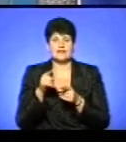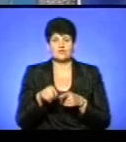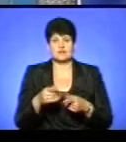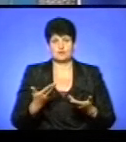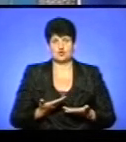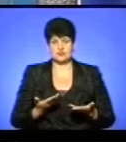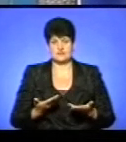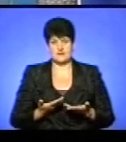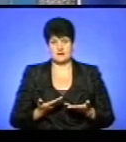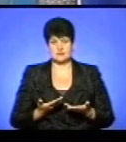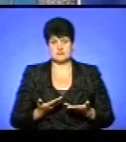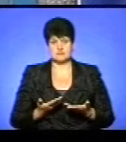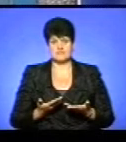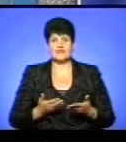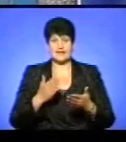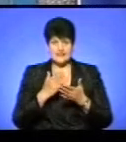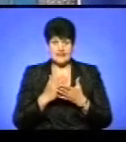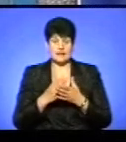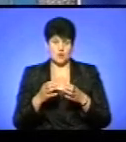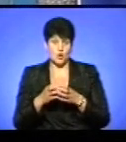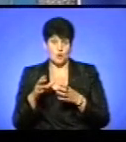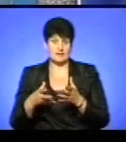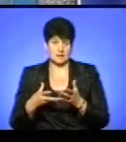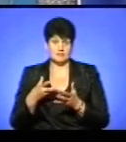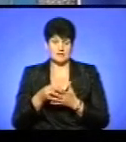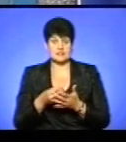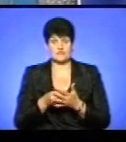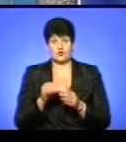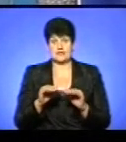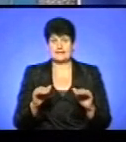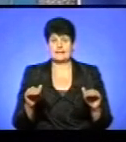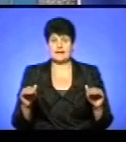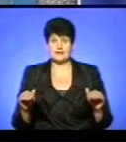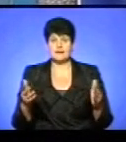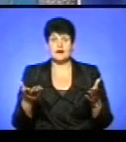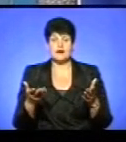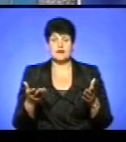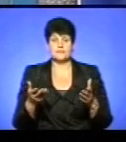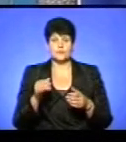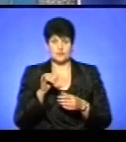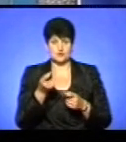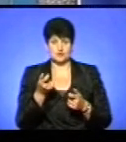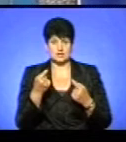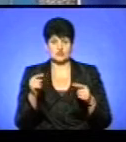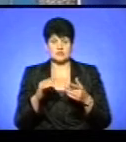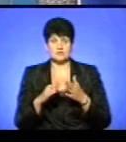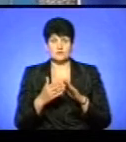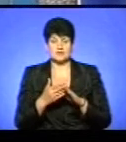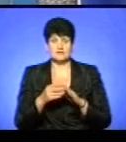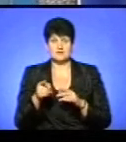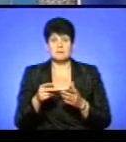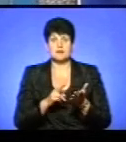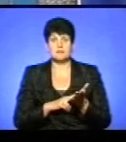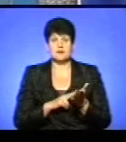проживають. І є деякі громади, які заплатили за своїх дітей. от які громади? У вас трошки інша ситуація. Тому що ви же